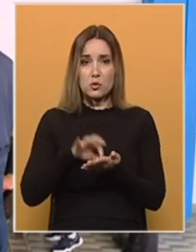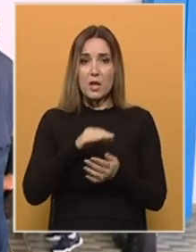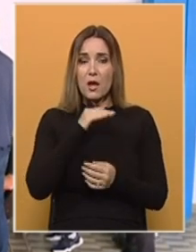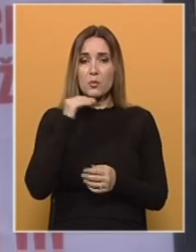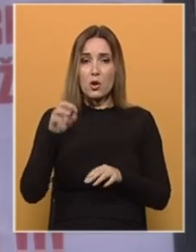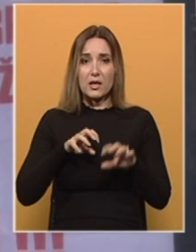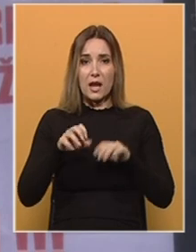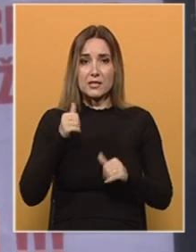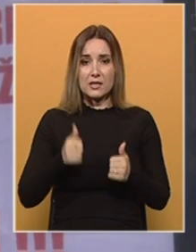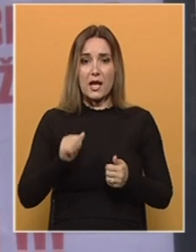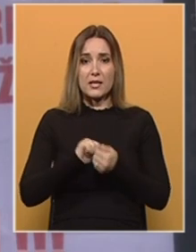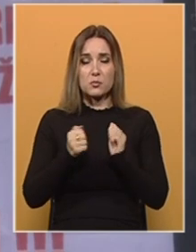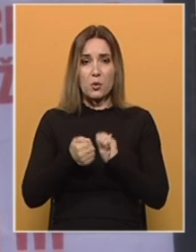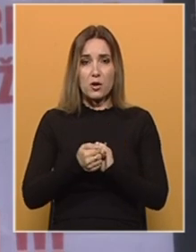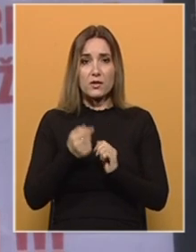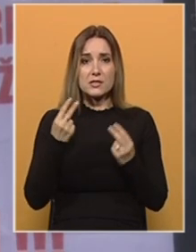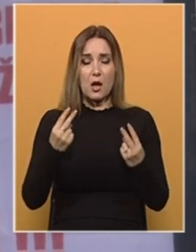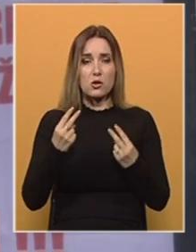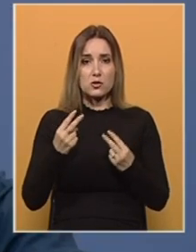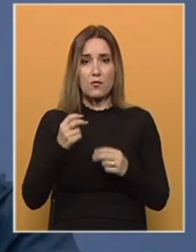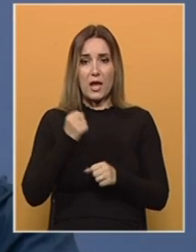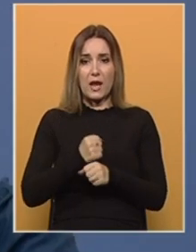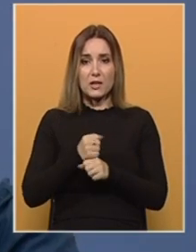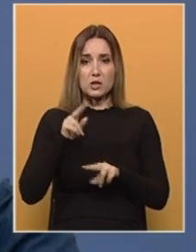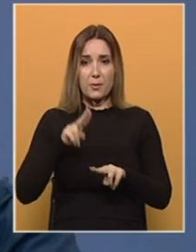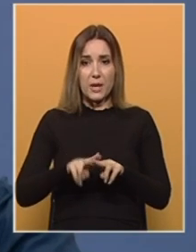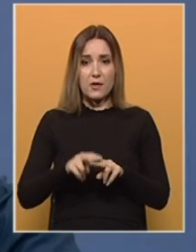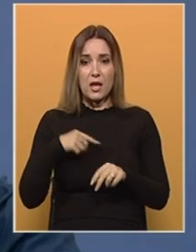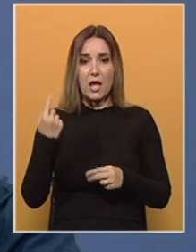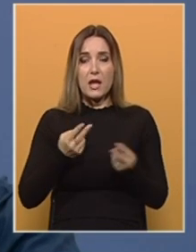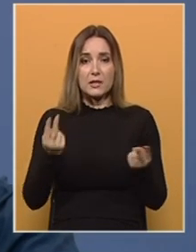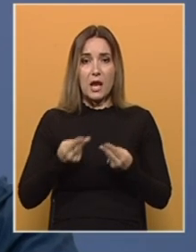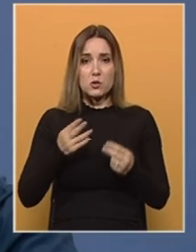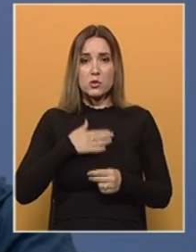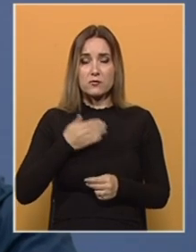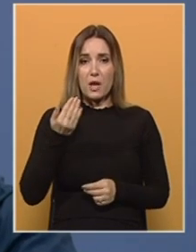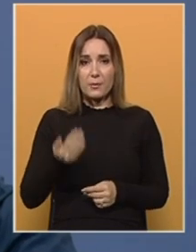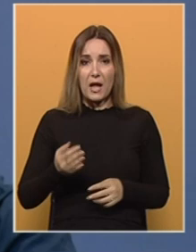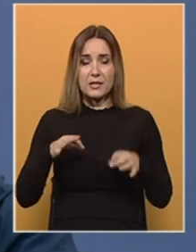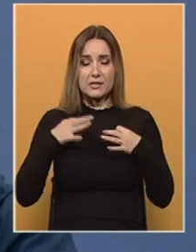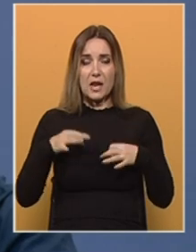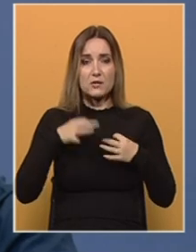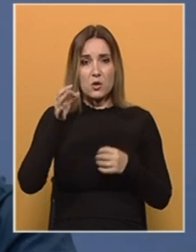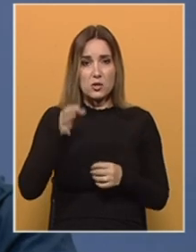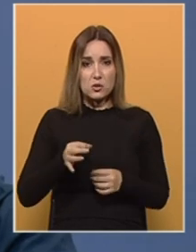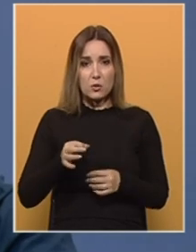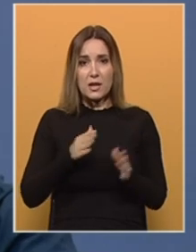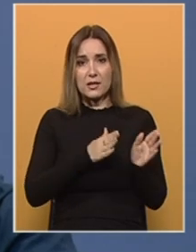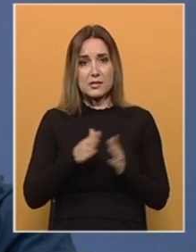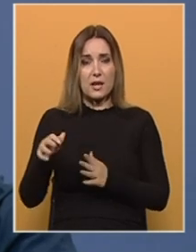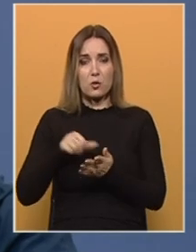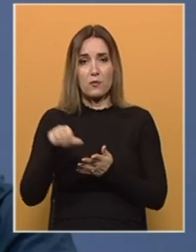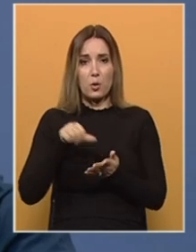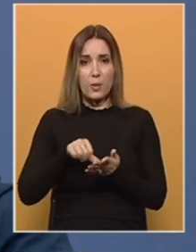radnici danas se bore za osnovna radnička prava. Tražimo svoje plate za rađenje, tražimo zdravstveno osiguranje, da nam se redovno